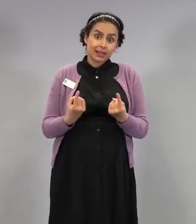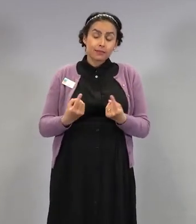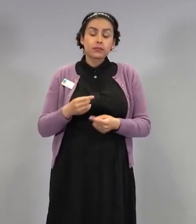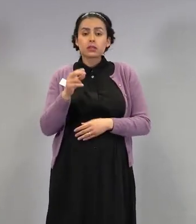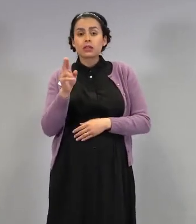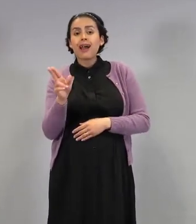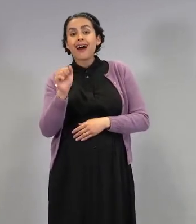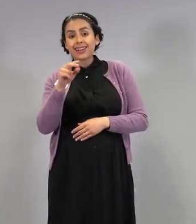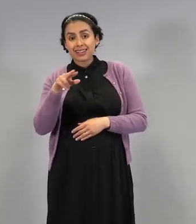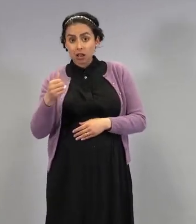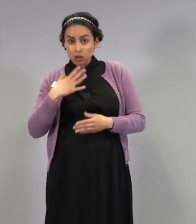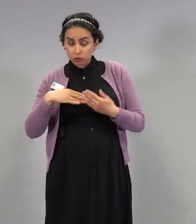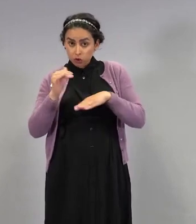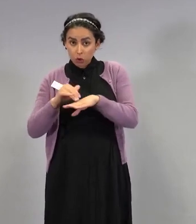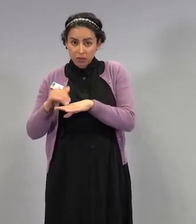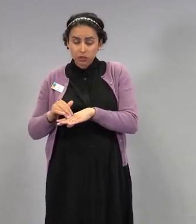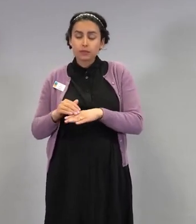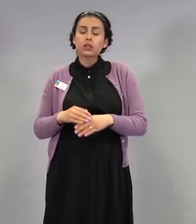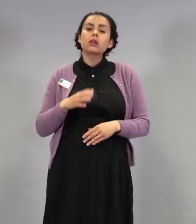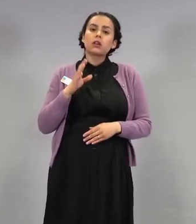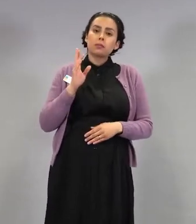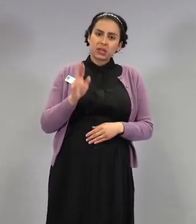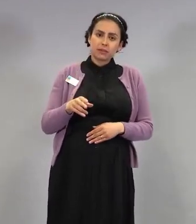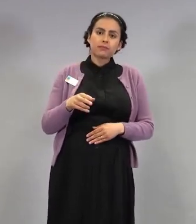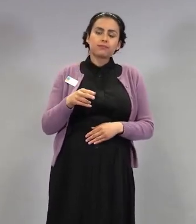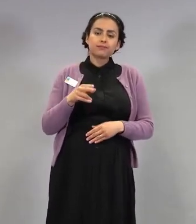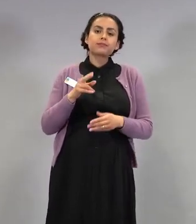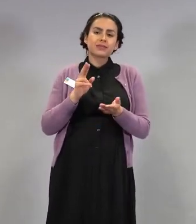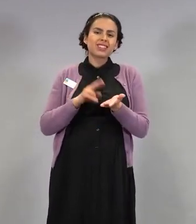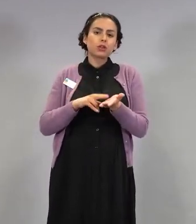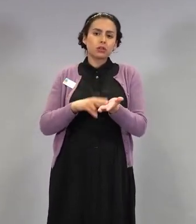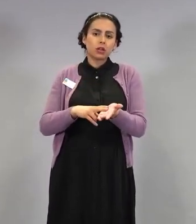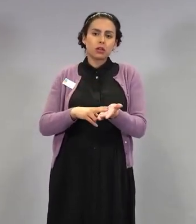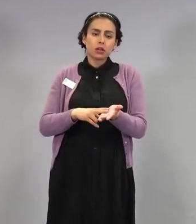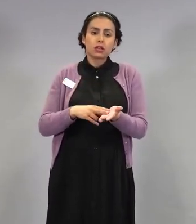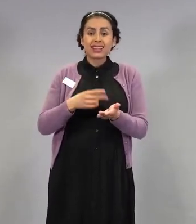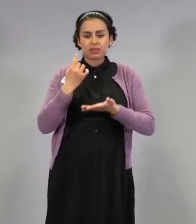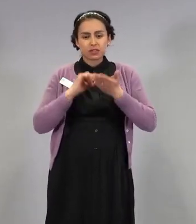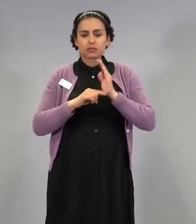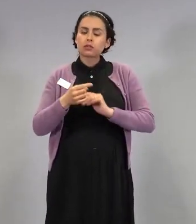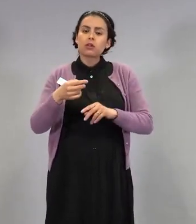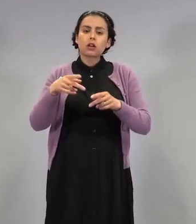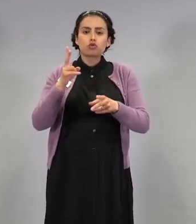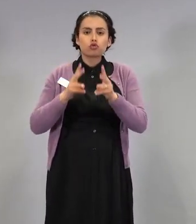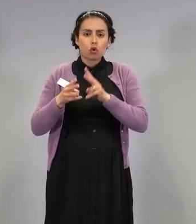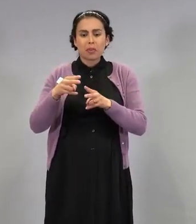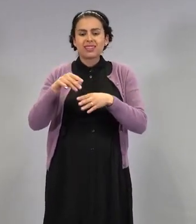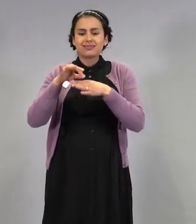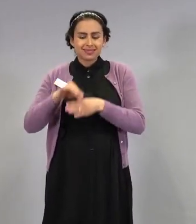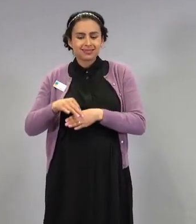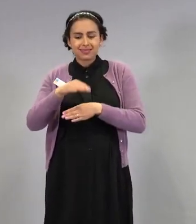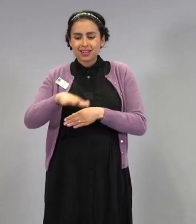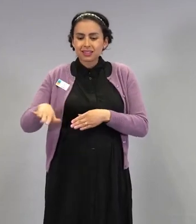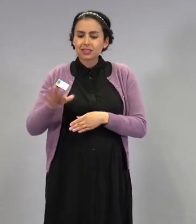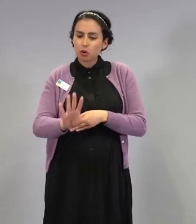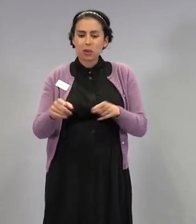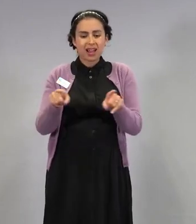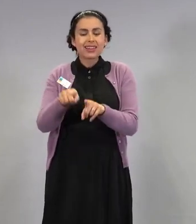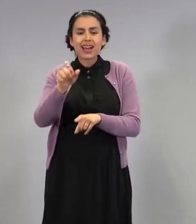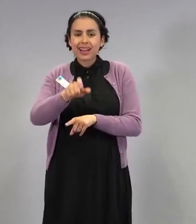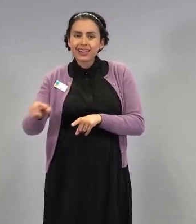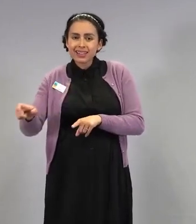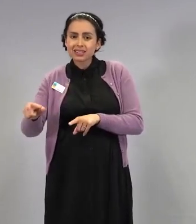Se, mitä meiltä on eniten kysytty, on juuri syöpää sairastavien lasten lähipiiri, koska siitä kansallinen